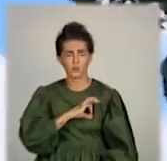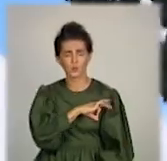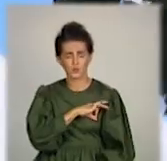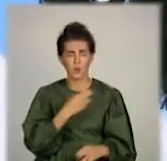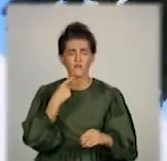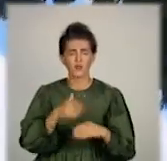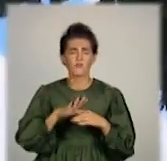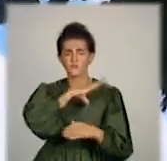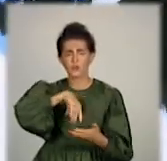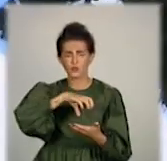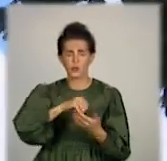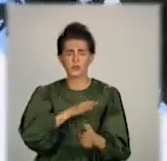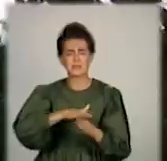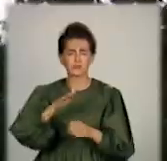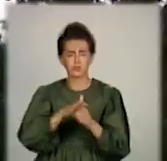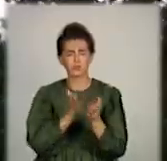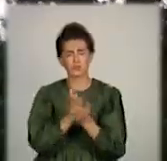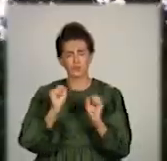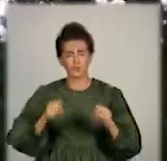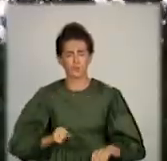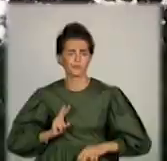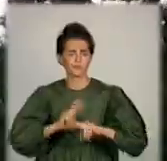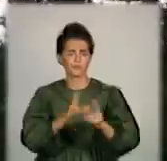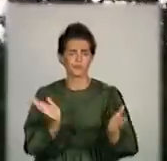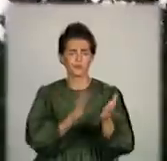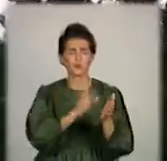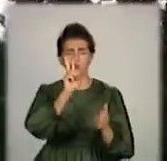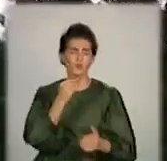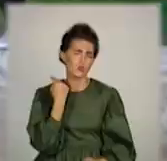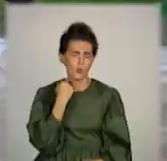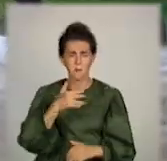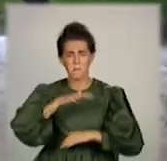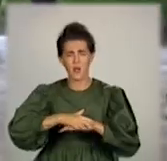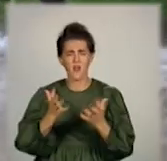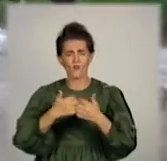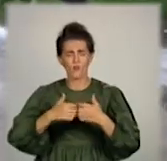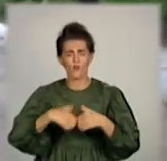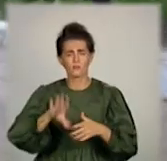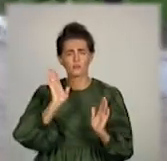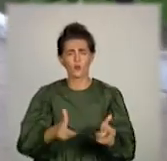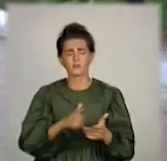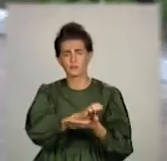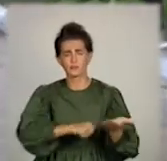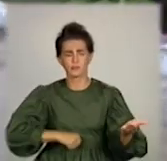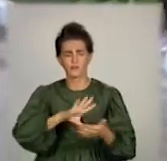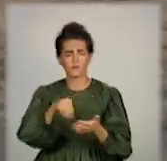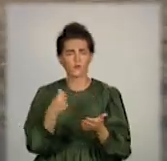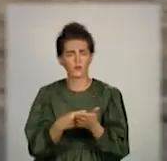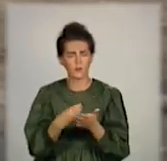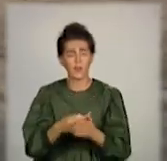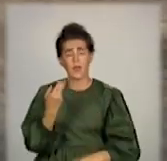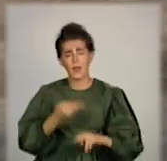виконавчим службам накладати арешт на рахунки боржників, а банком автоматично списувати кошти. Тому